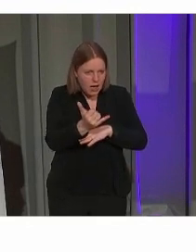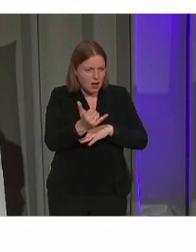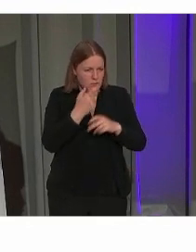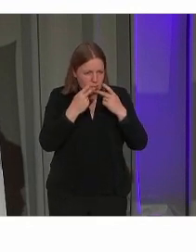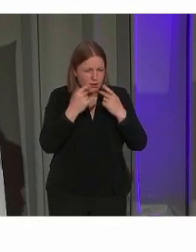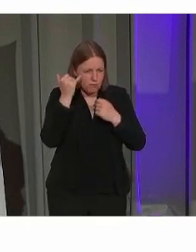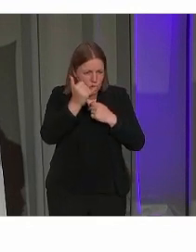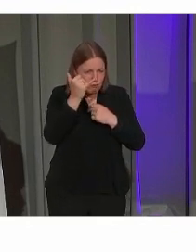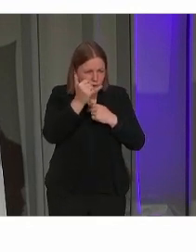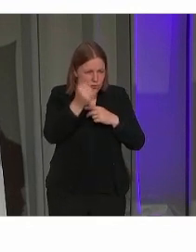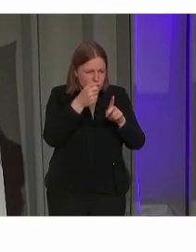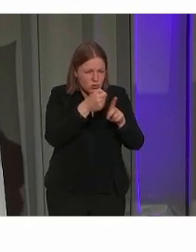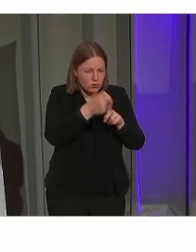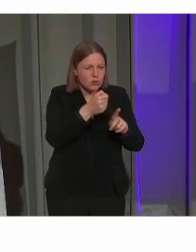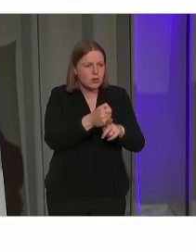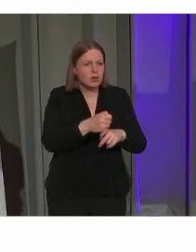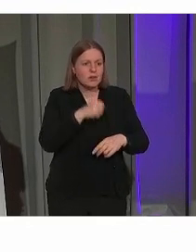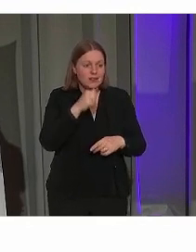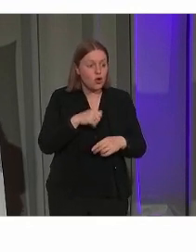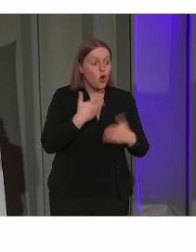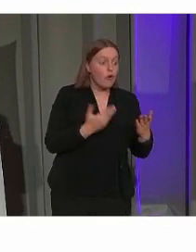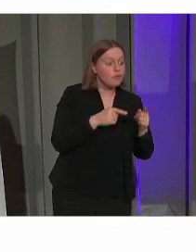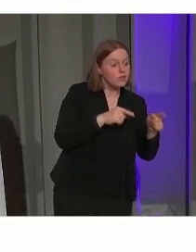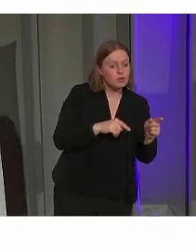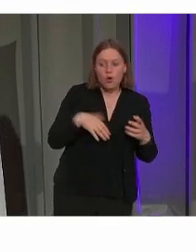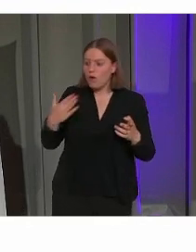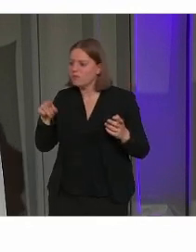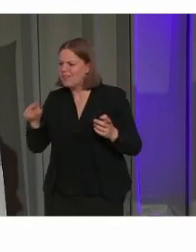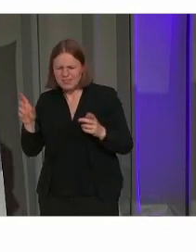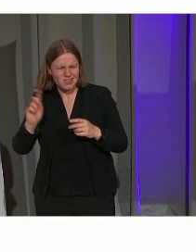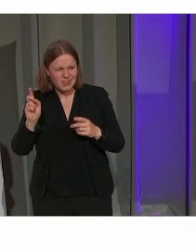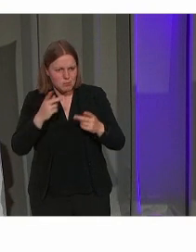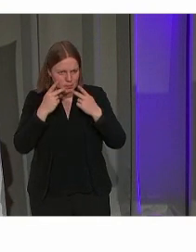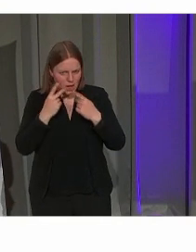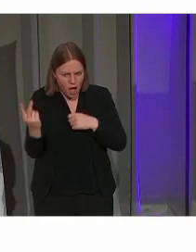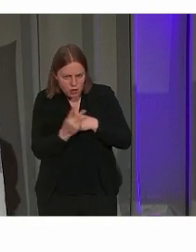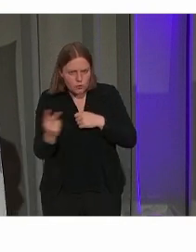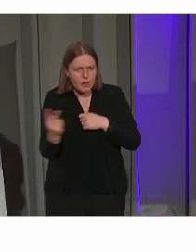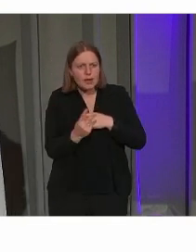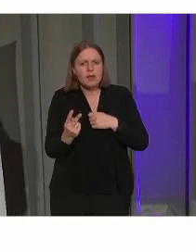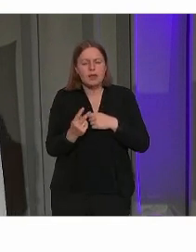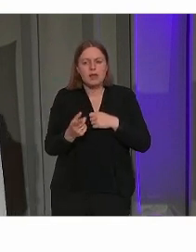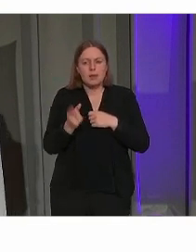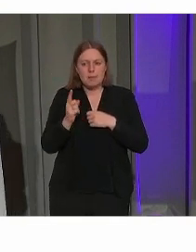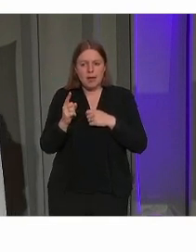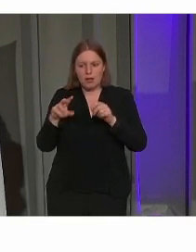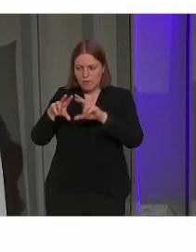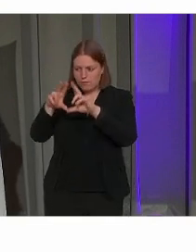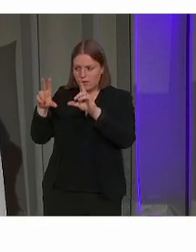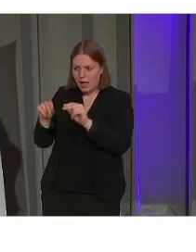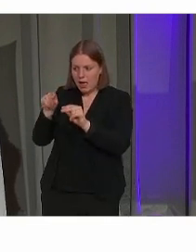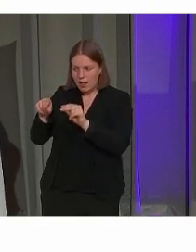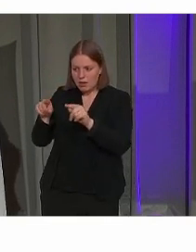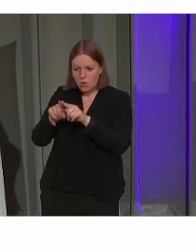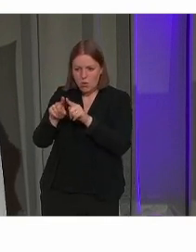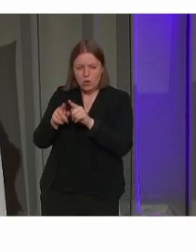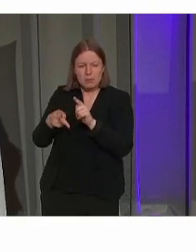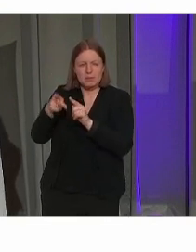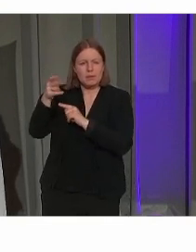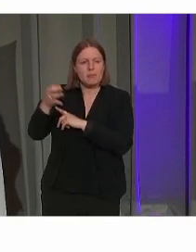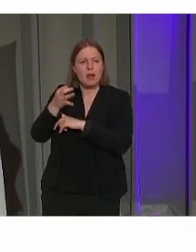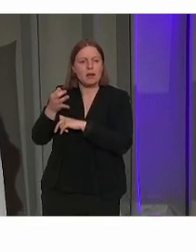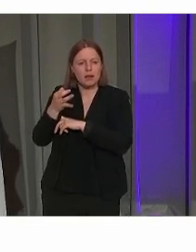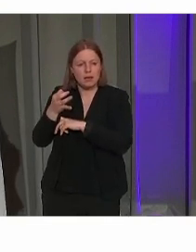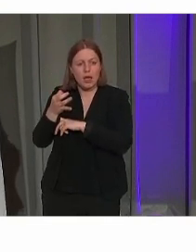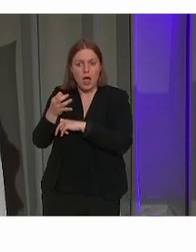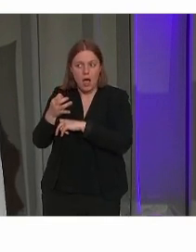Ik ga maar niet horen beweren dat dat een off-off verhaal is, ik dat die agenda absoluut verder moet gaan. Maar het feit dat het verhaal nu een stukje het onderwerp wordt, geeft denk